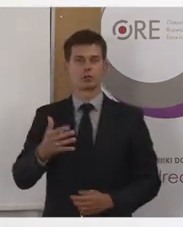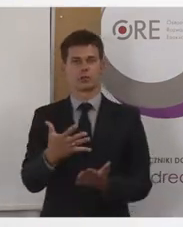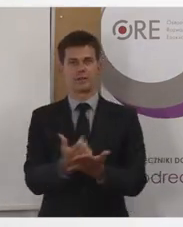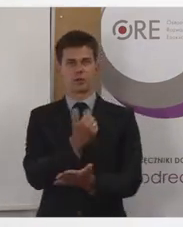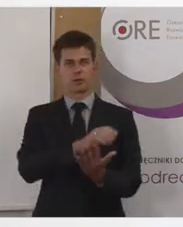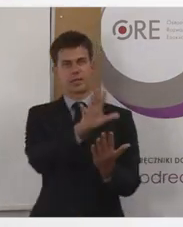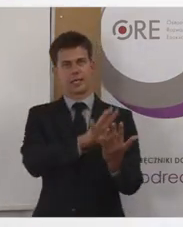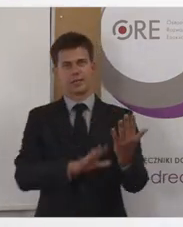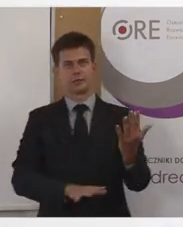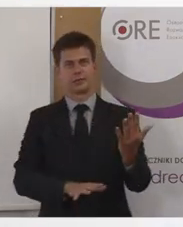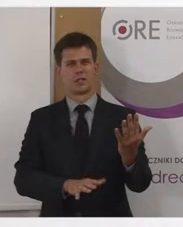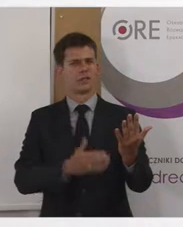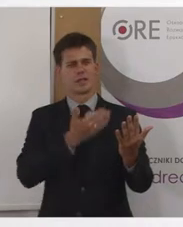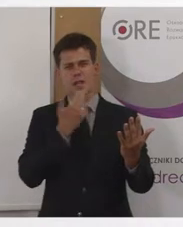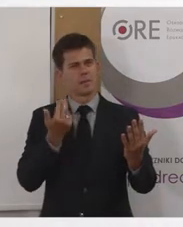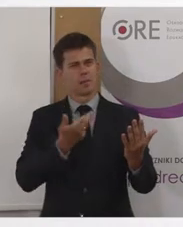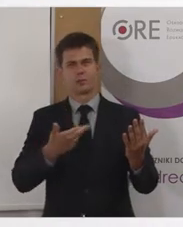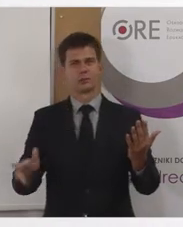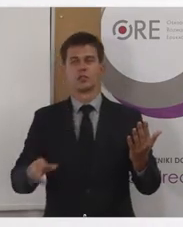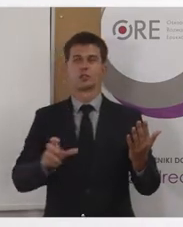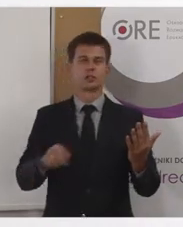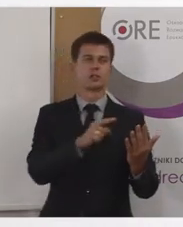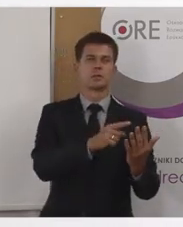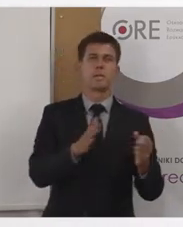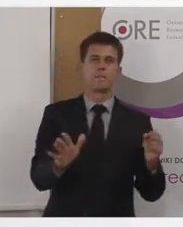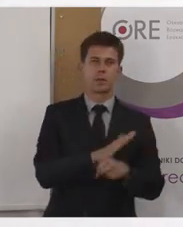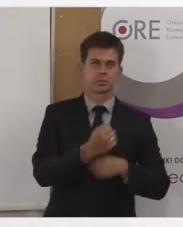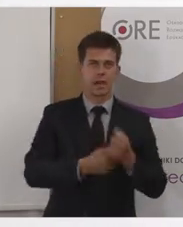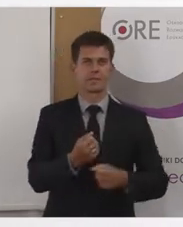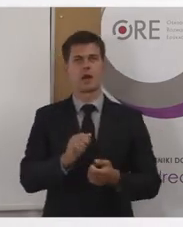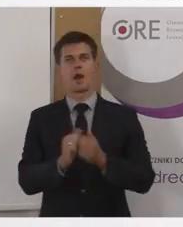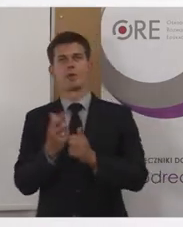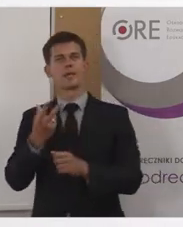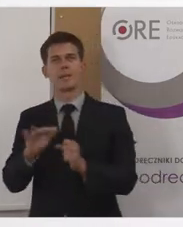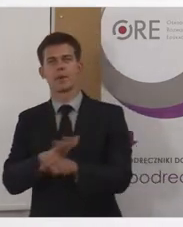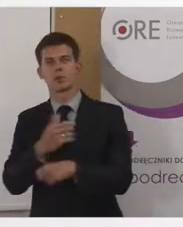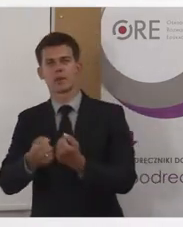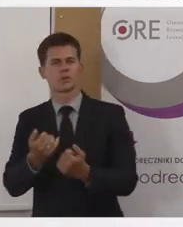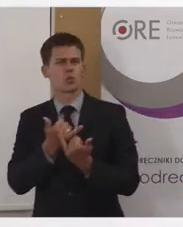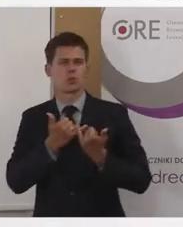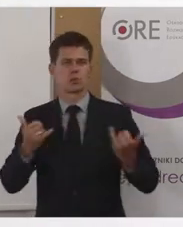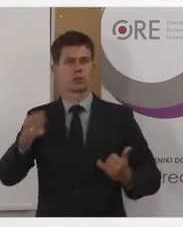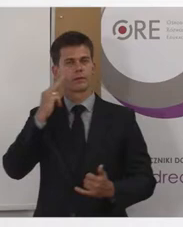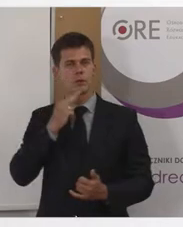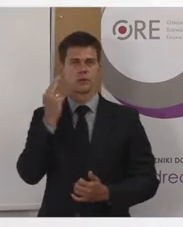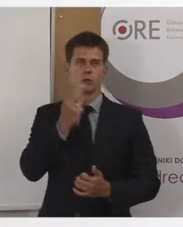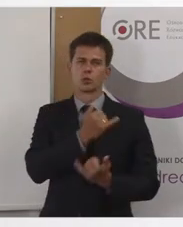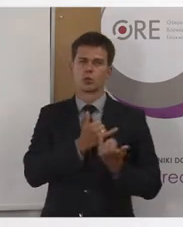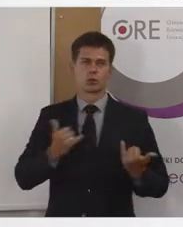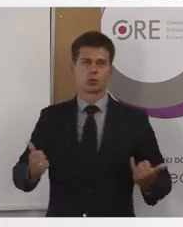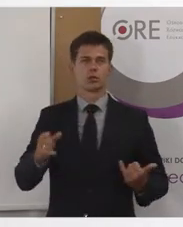korzystać i to bez względu na to, czy są to osoby pełnisprawne, czy z jakąkolwiek niepełnosprawnością.